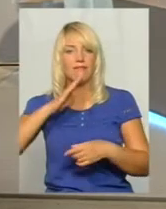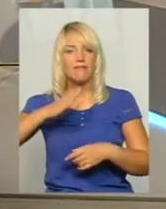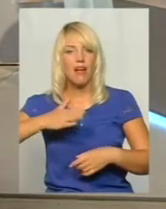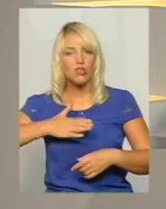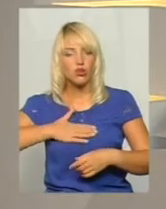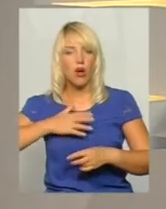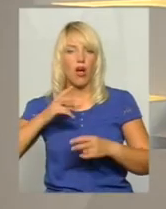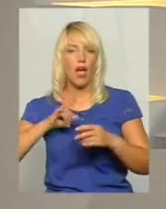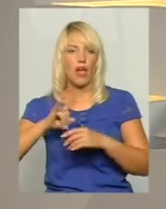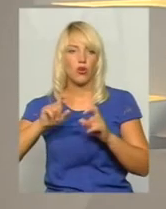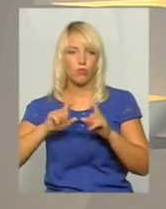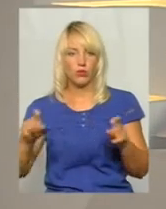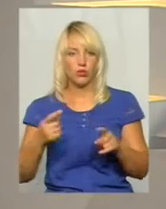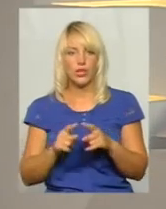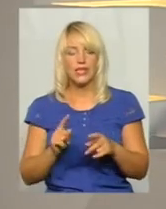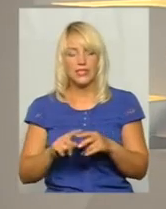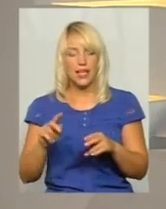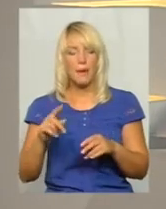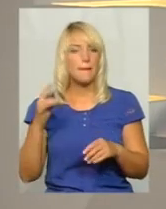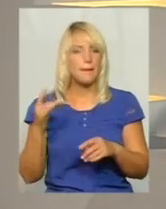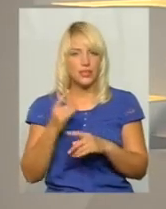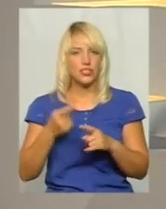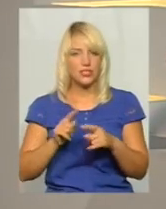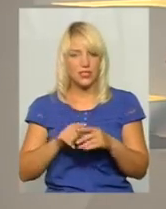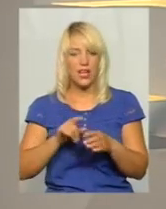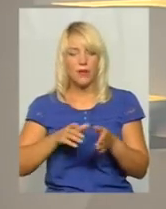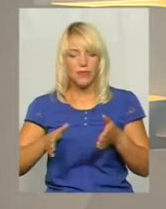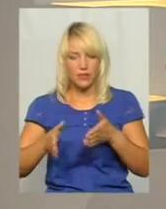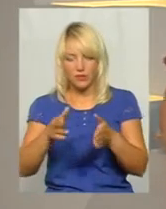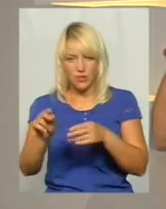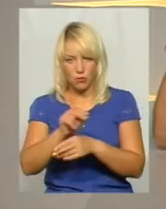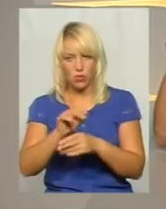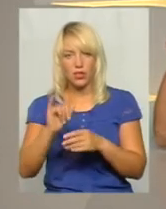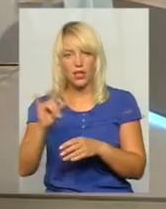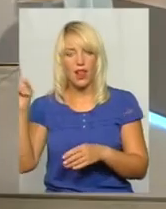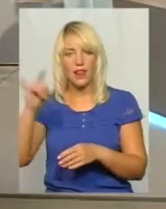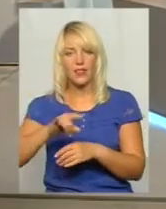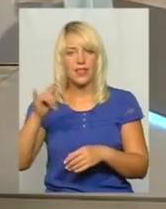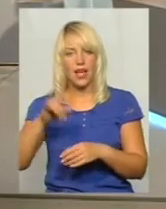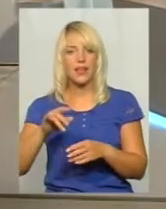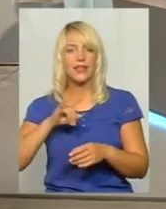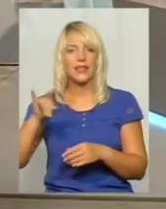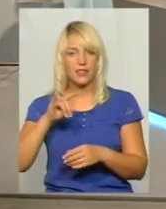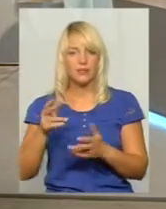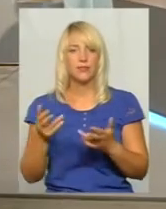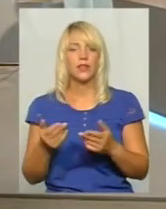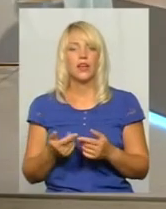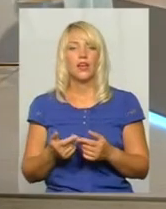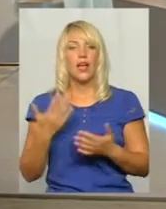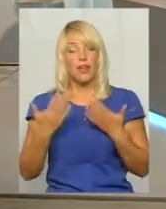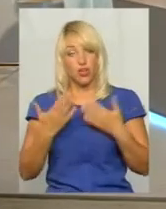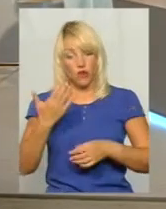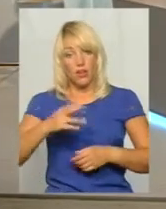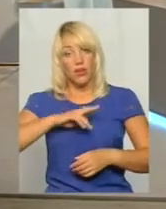відремонтована злітно-посадкова смуга, і перші літаки, які прилетять відповідно до угод. Якщо ви уважно